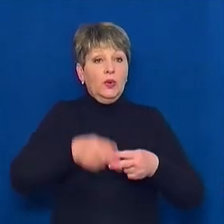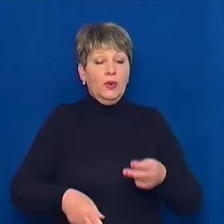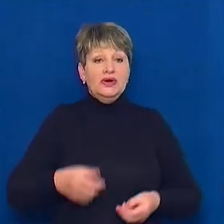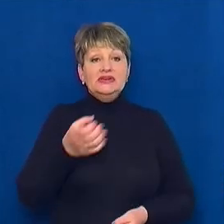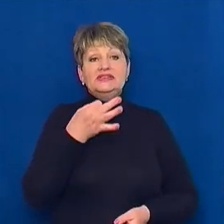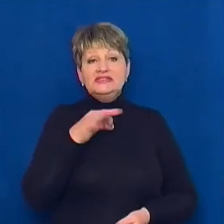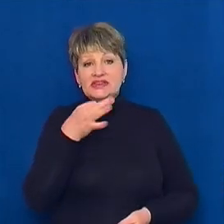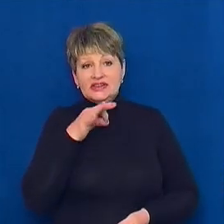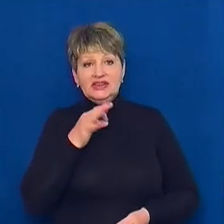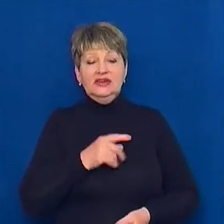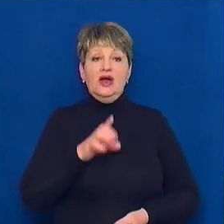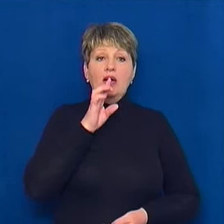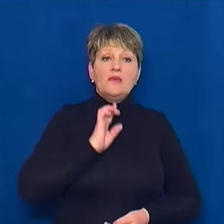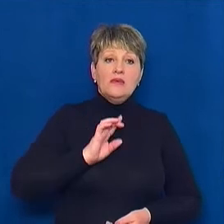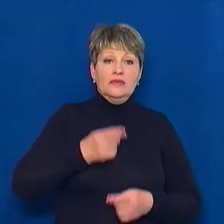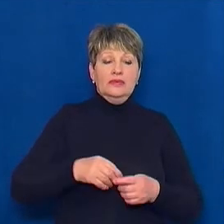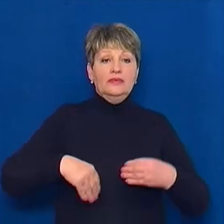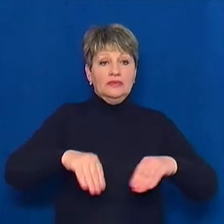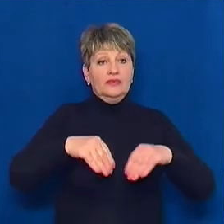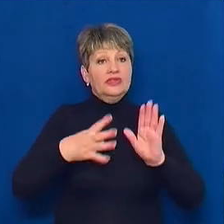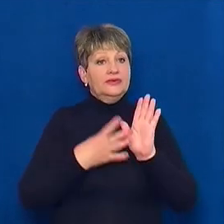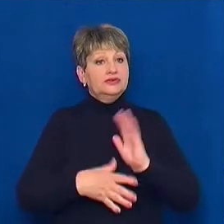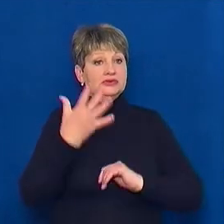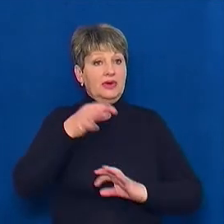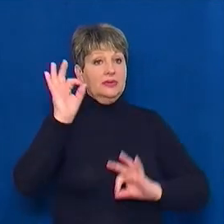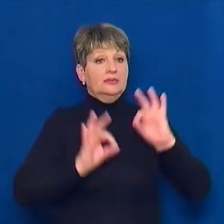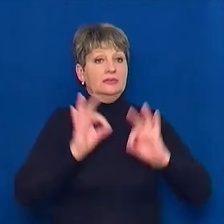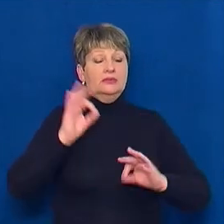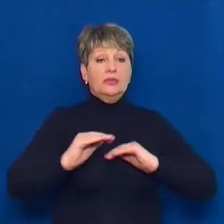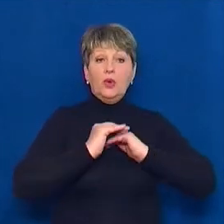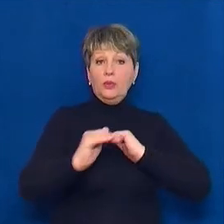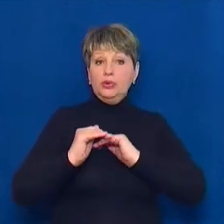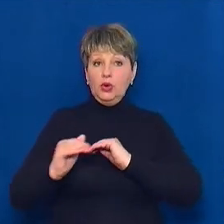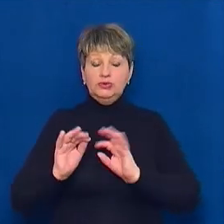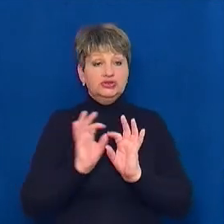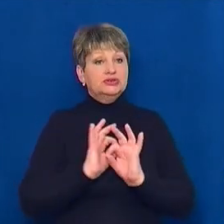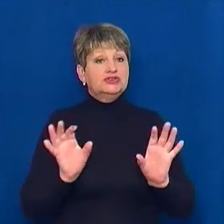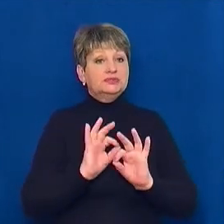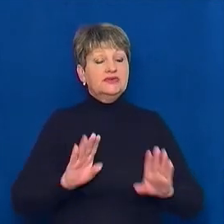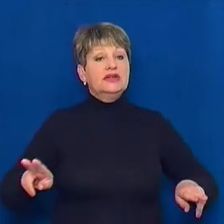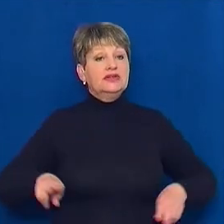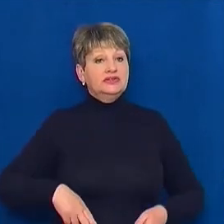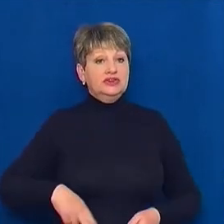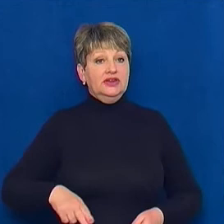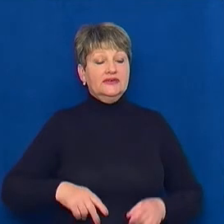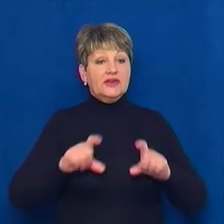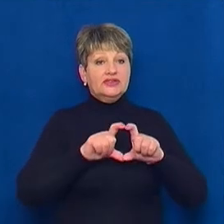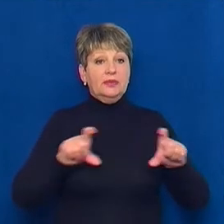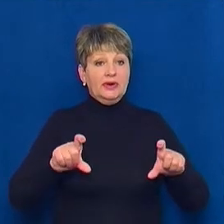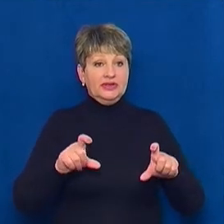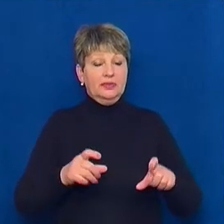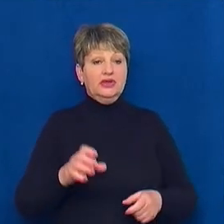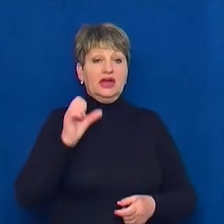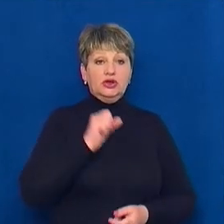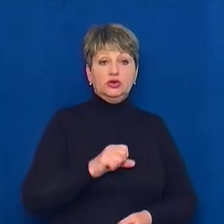і зернобобовими засіли 95% площ, розповів директор департаменту агропромислового розвитку області Анатолій Яріш.